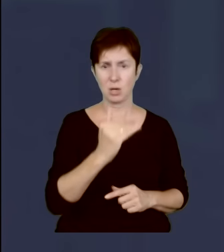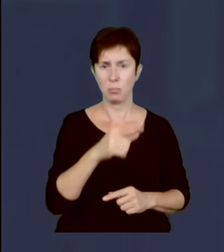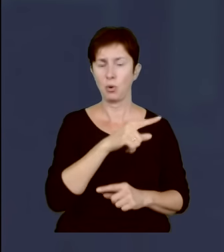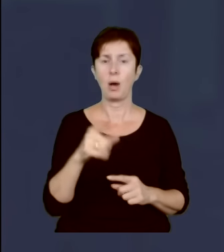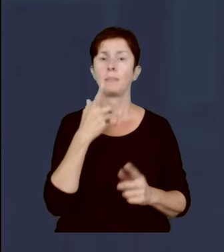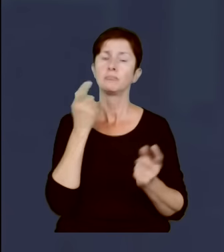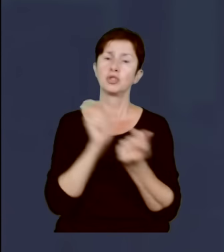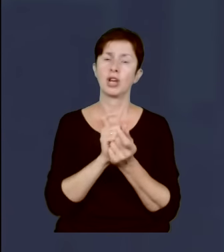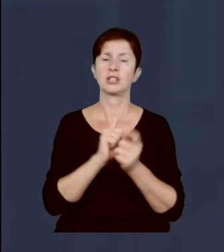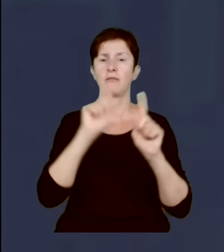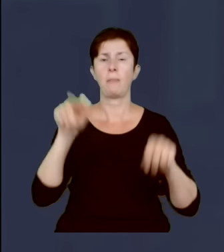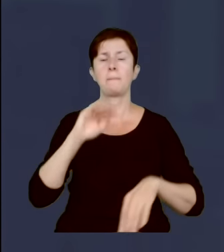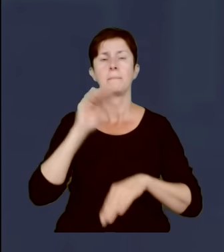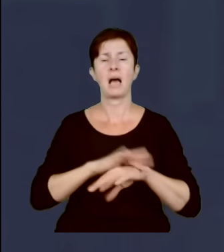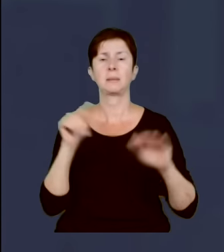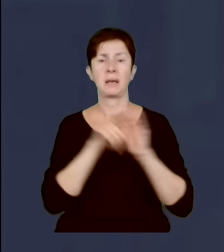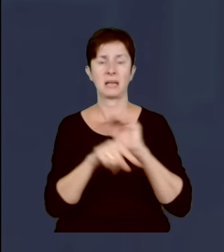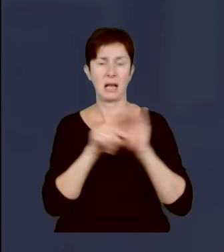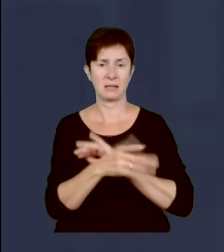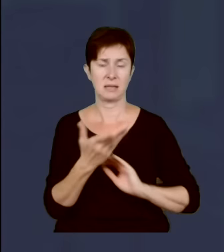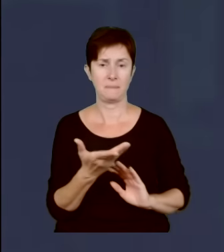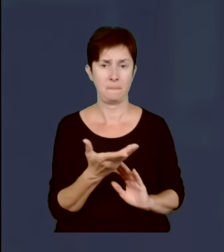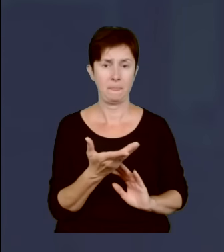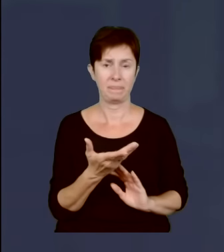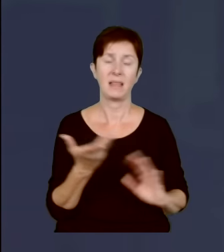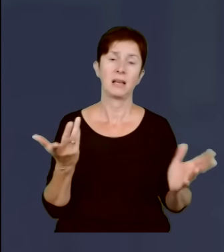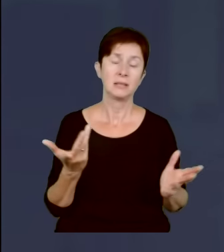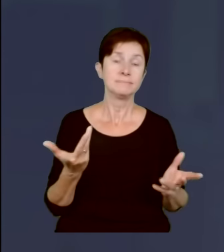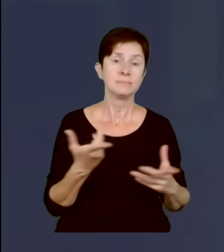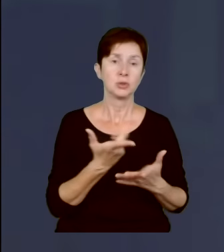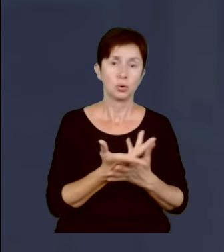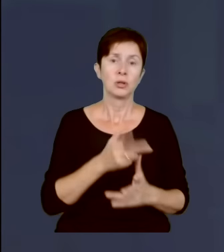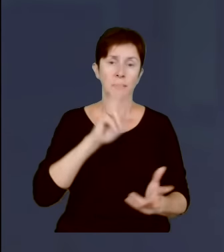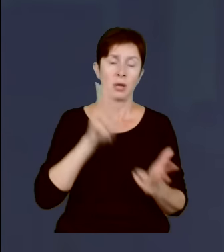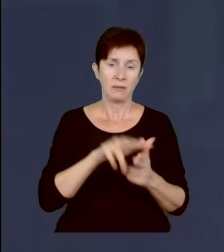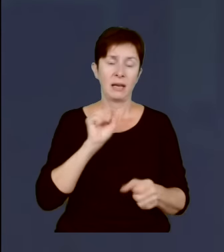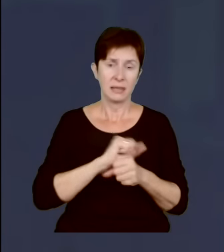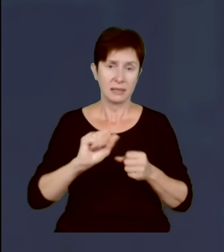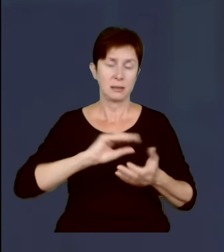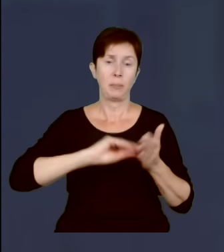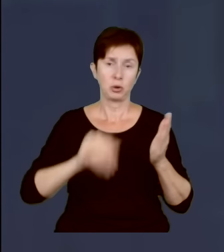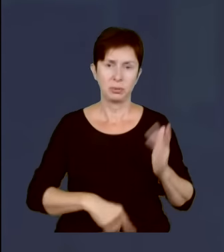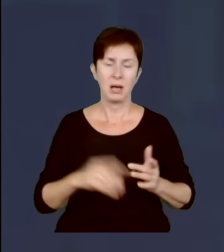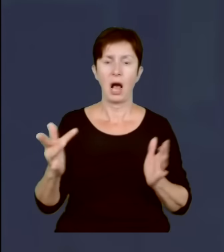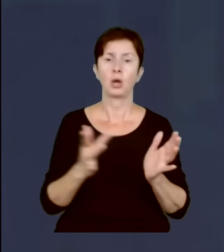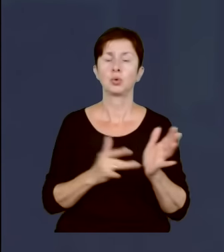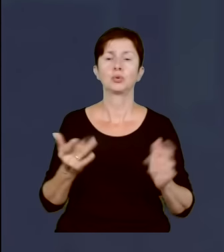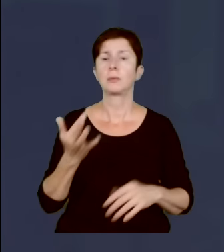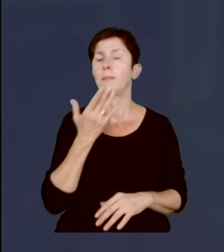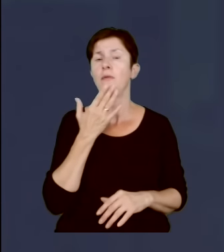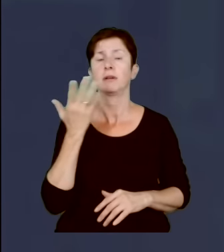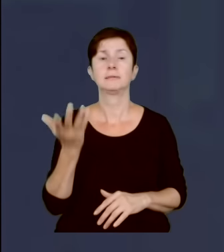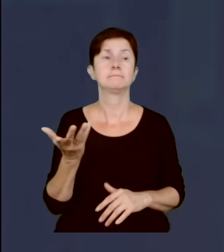migracyjnego. Pakt migracyjny niestety został wprowadzony, a Donald Tusk twierdzi, że